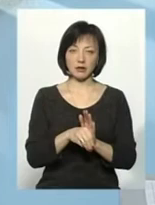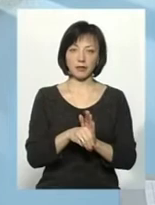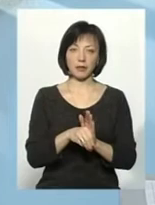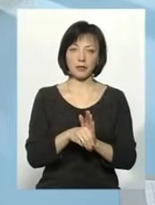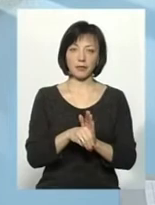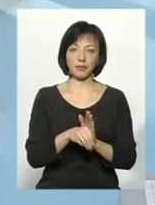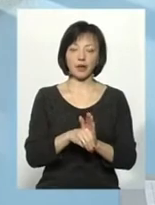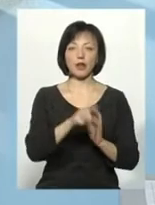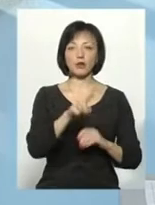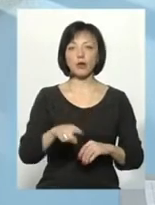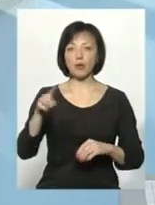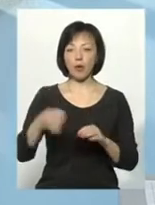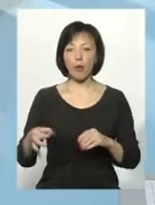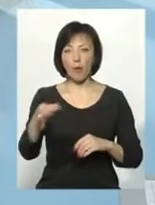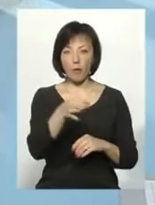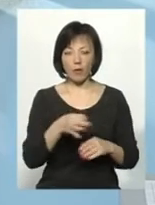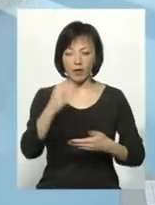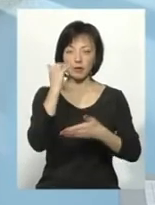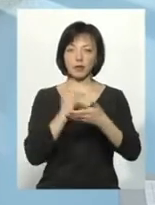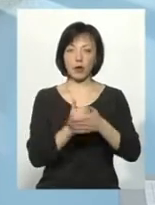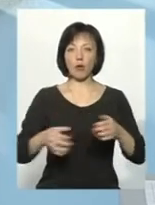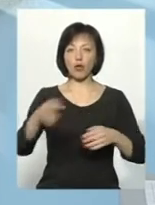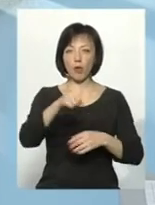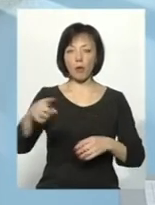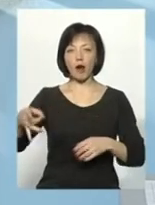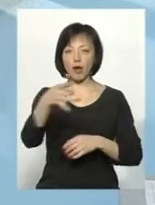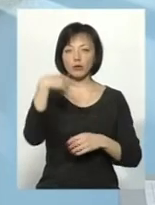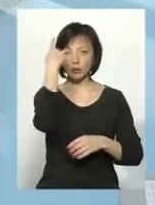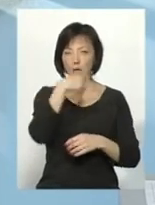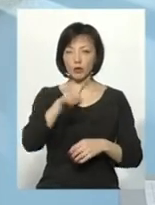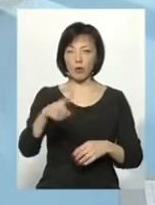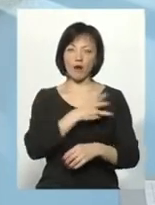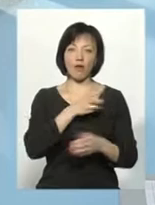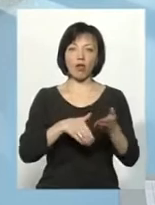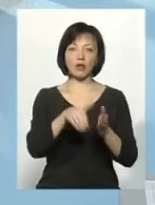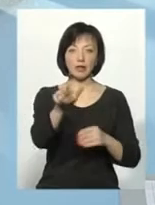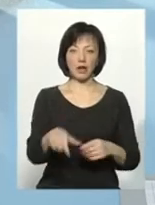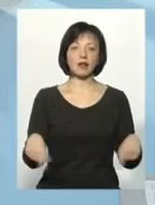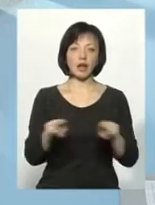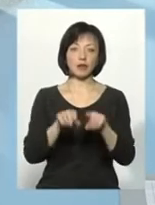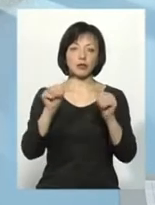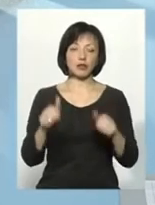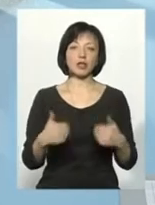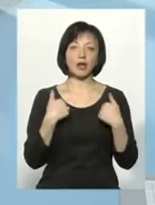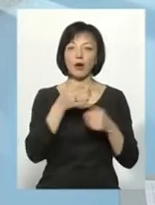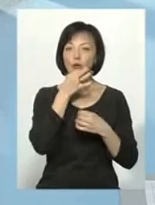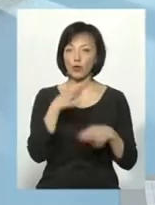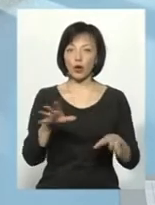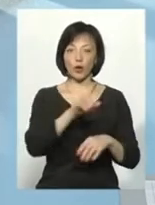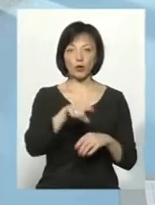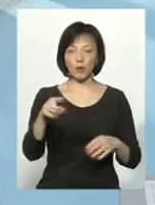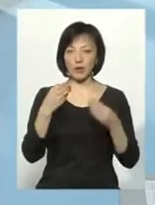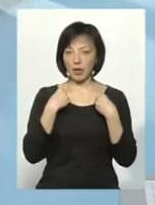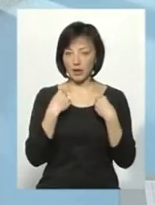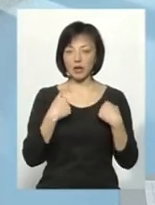номеру області, далі номеру району і особистого номеру волонтеру. Таким чином, будь-який мені номер